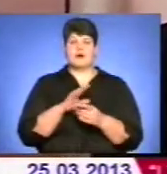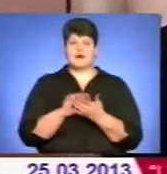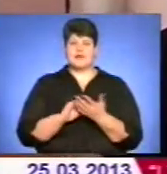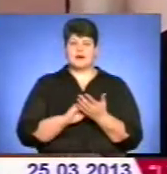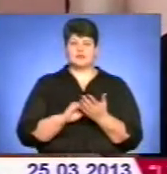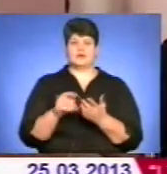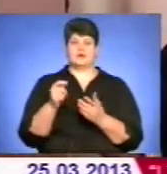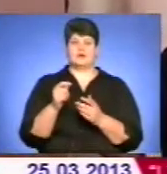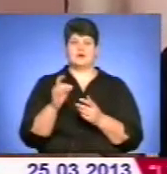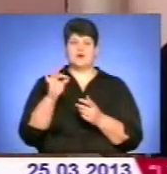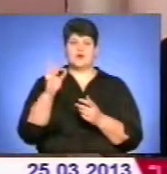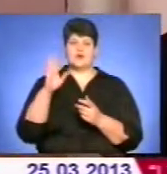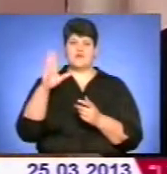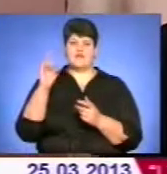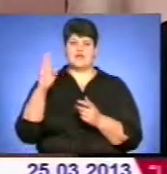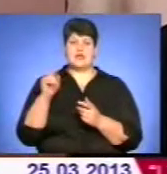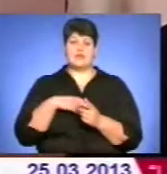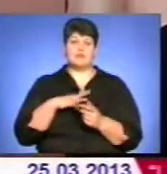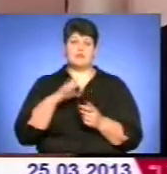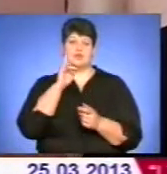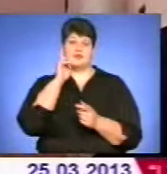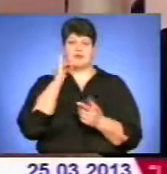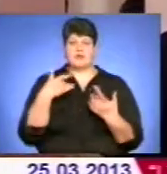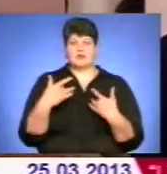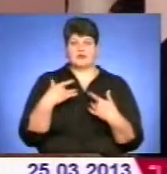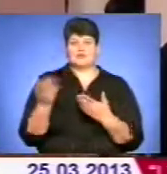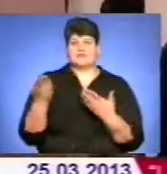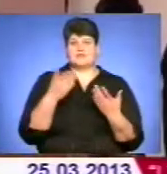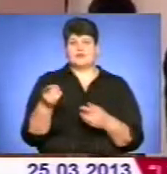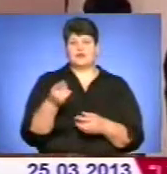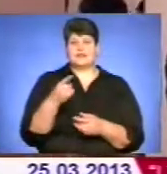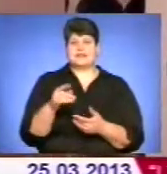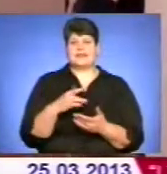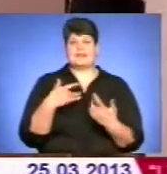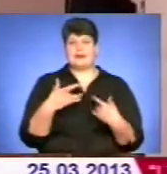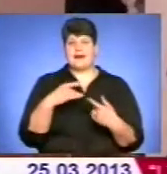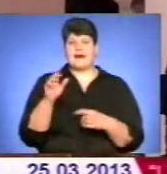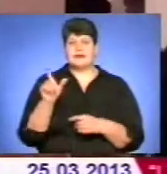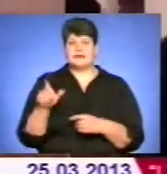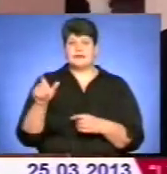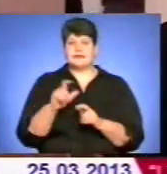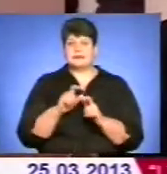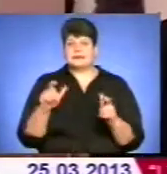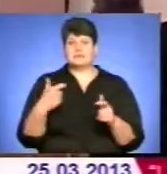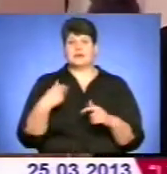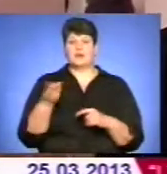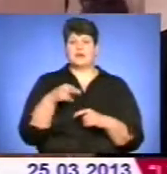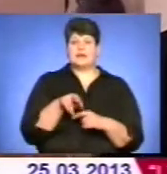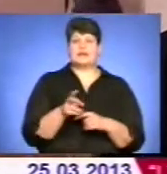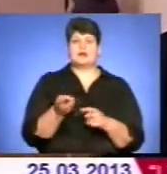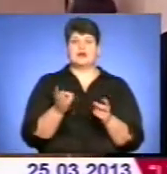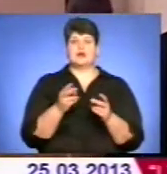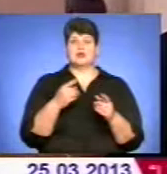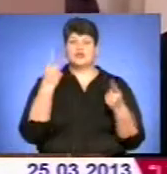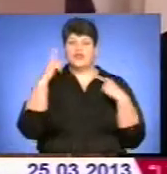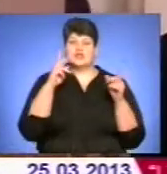актором, якого запросили в Тернопільський театр. І там друкувалися рецензії. Ми туди ходили на творчі зустрічі. У нас було